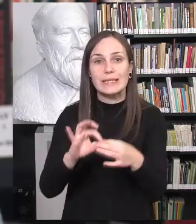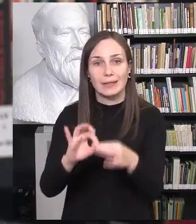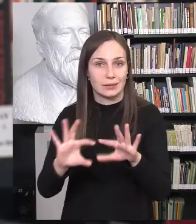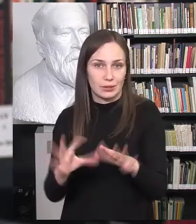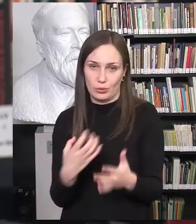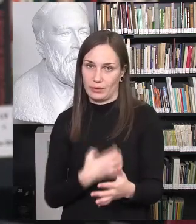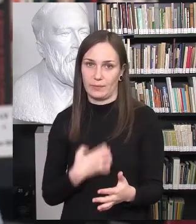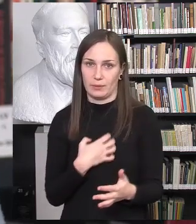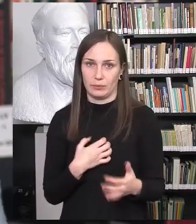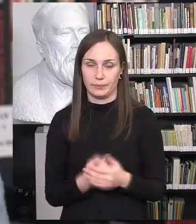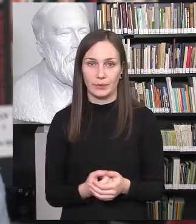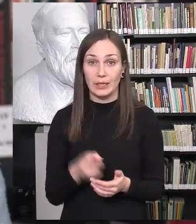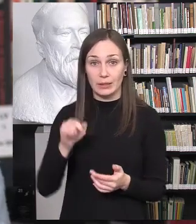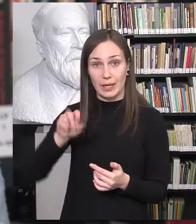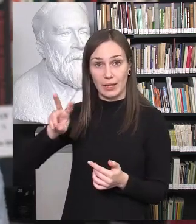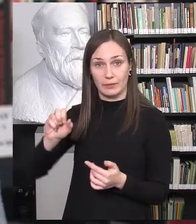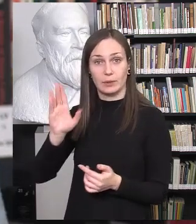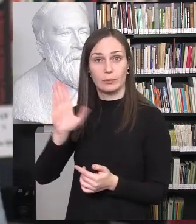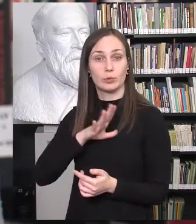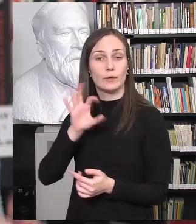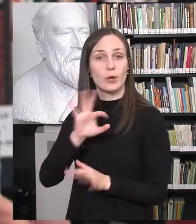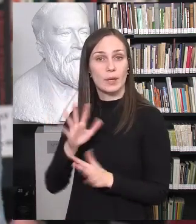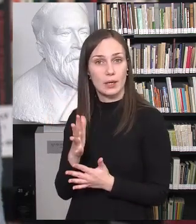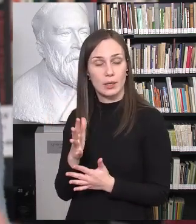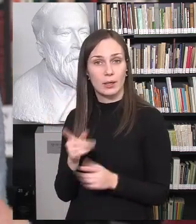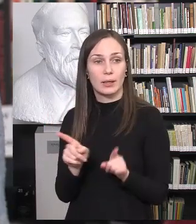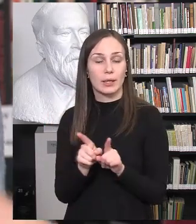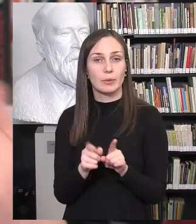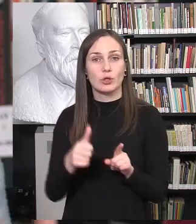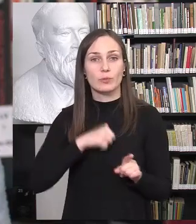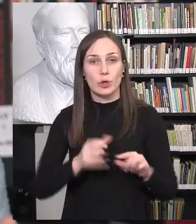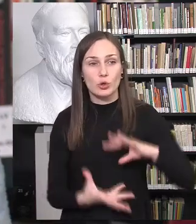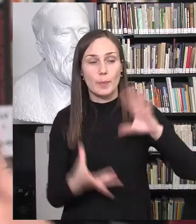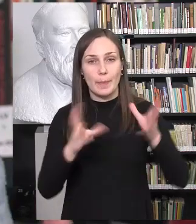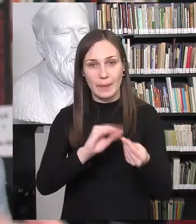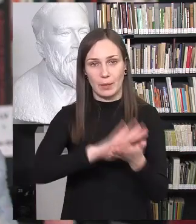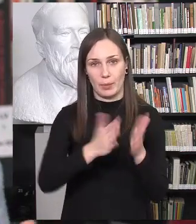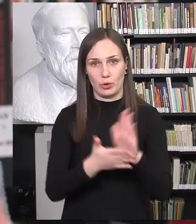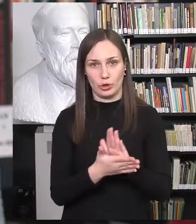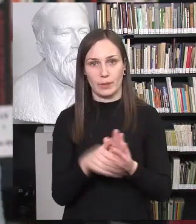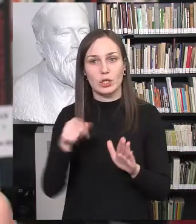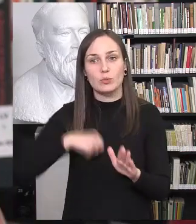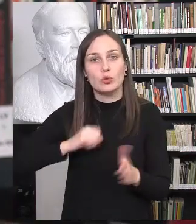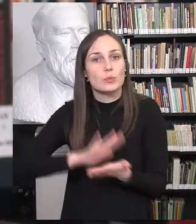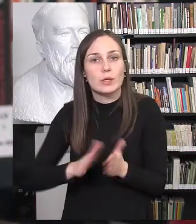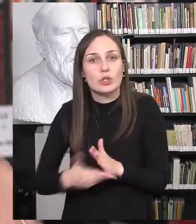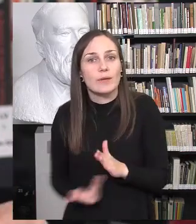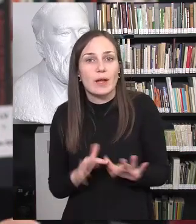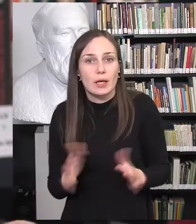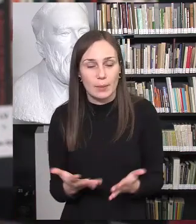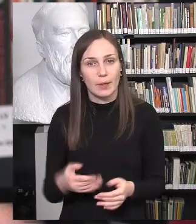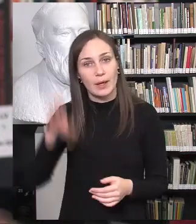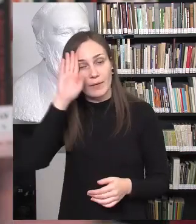Ir tai gerbima daivą apie ką kalbėjo, tai yra bendro paruošimo žmogaus gyvenimai, kaip to žmogus pasiruošė. Ir iš tikrųjų net ir